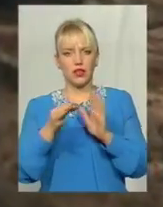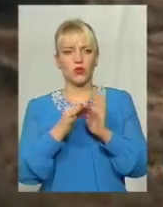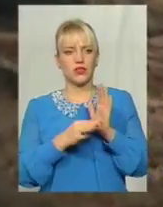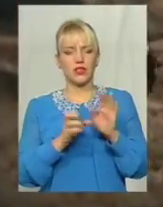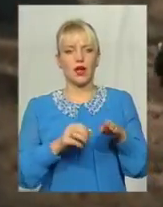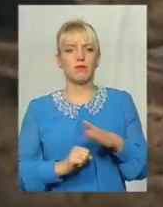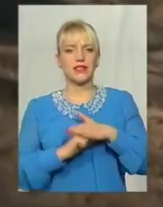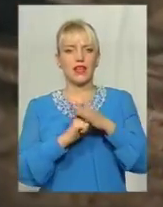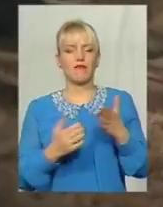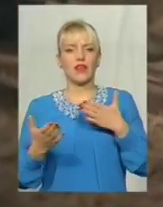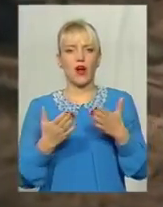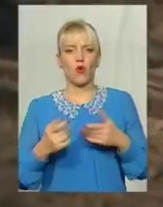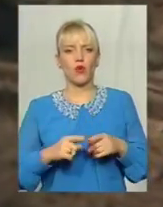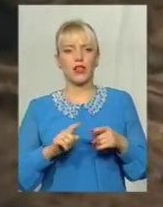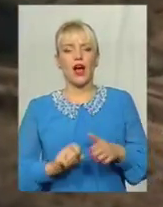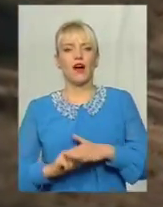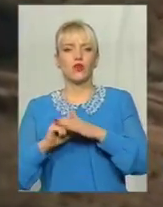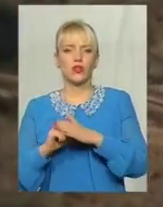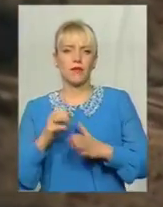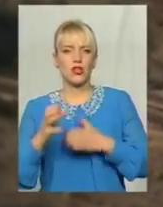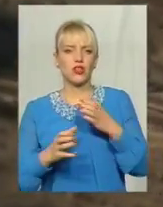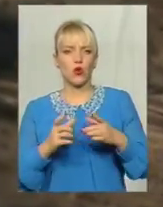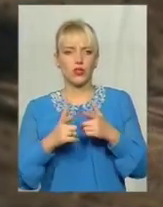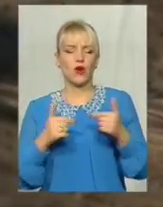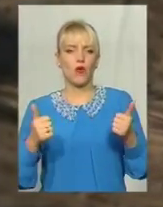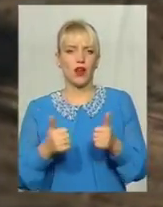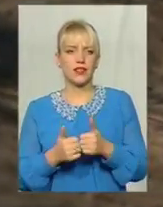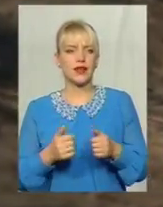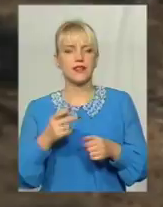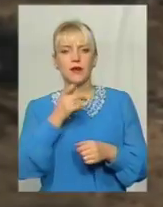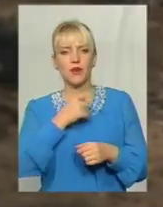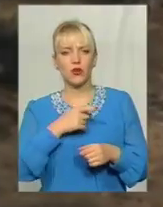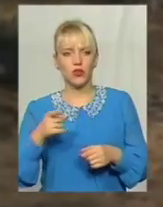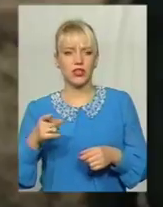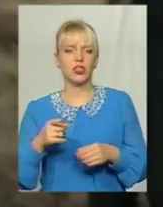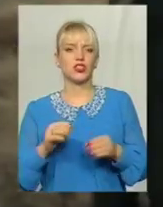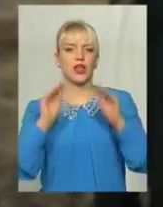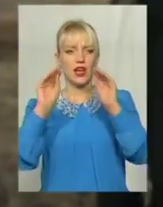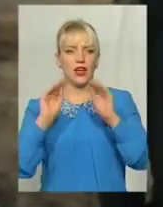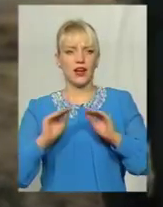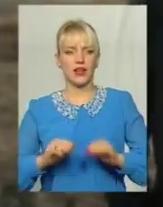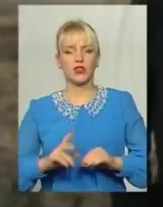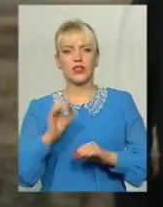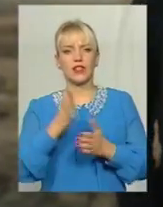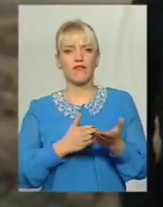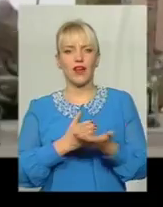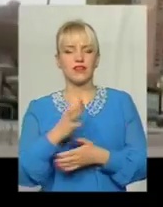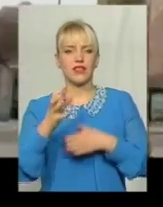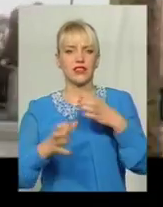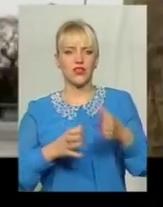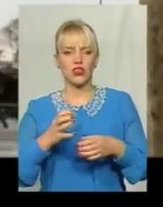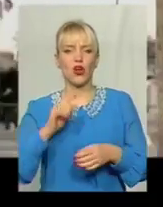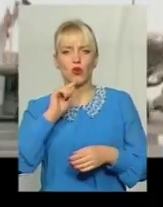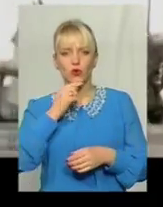підставі якої авторитетні міжнародні організації періодично складають відповідні рейтинги За версією Всесвітнього